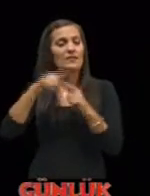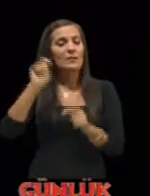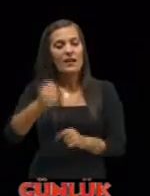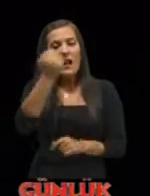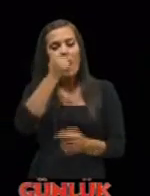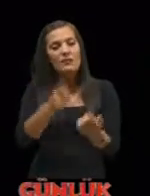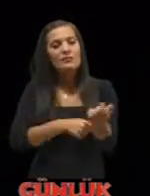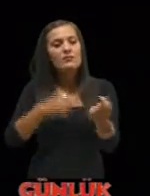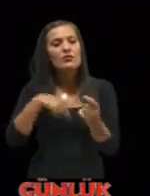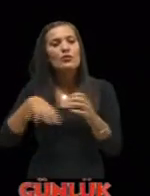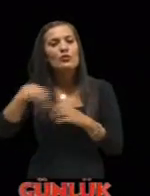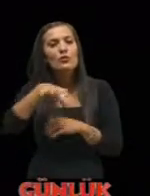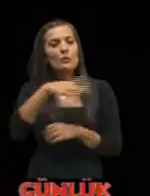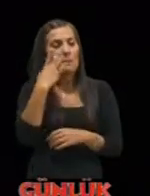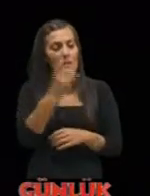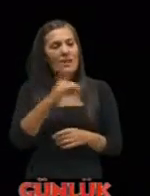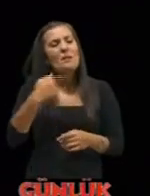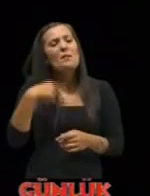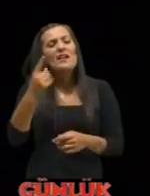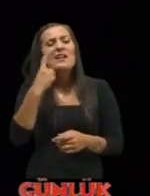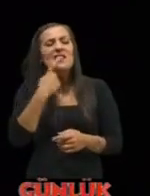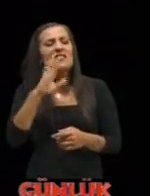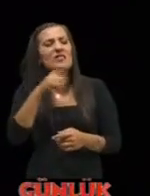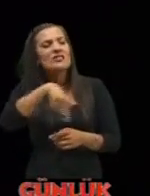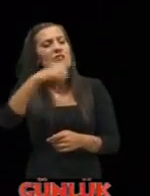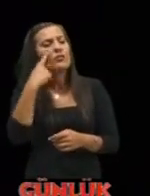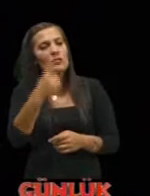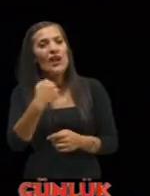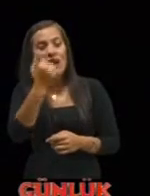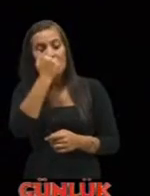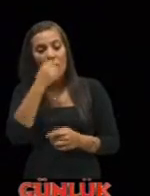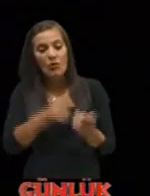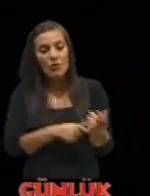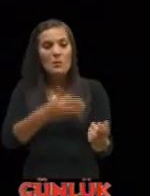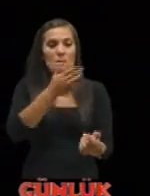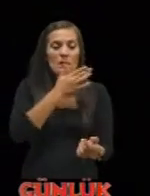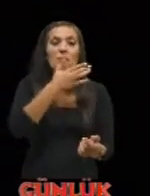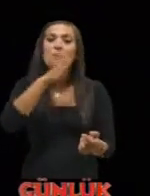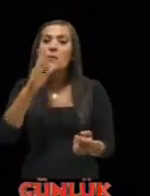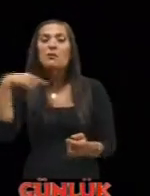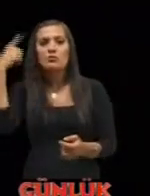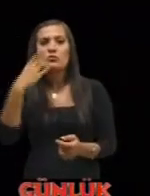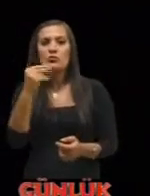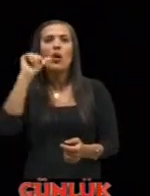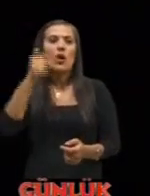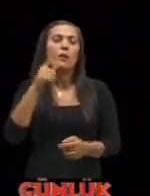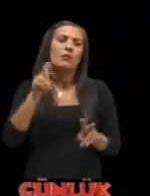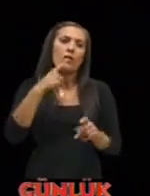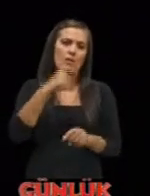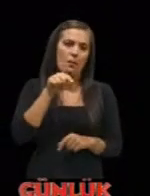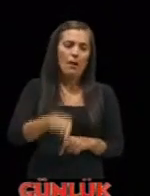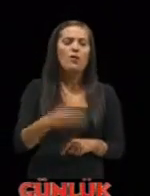belirlenir ki bu durum pek çok kişinin ilerleyen yaşına rağmen kan grubunu bilmediği ya da yanlış bildiğini düşünürsek oldukça önemlidir